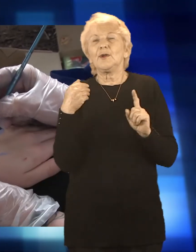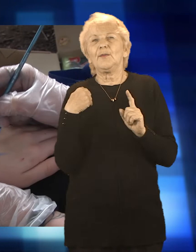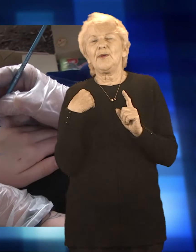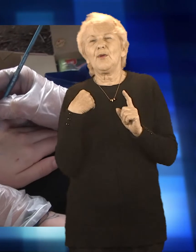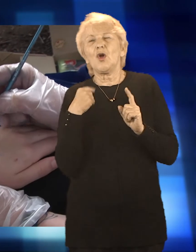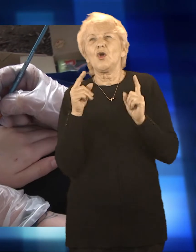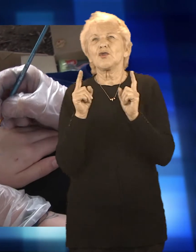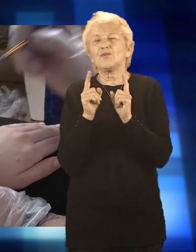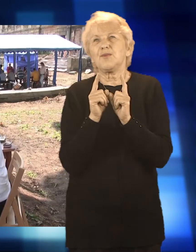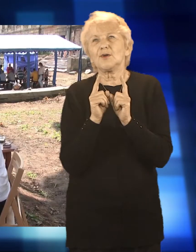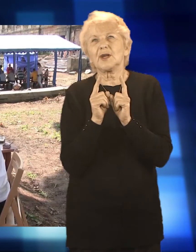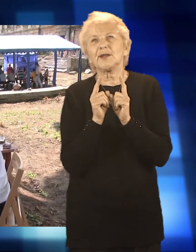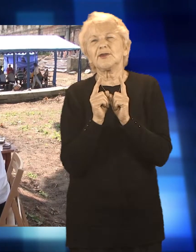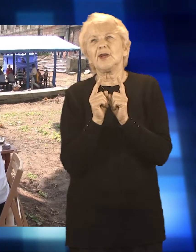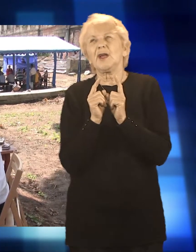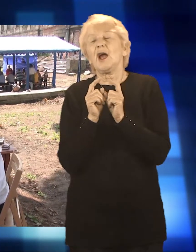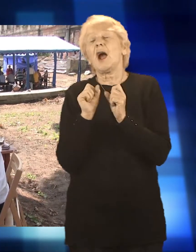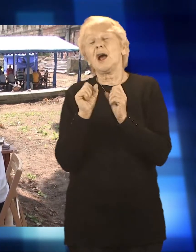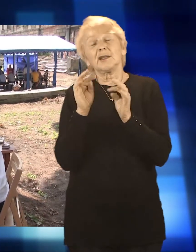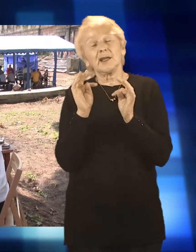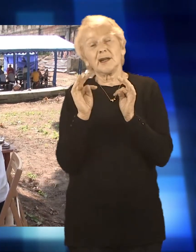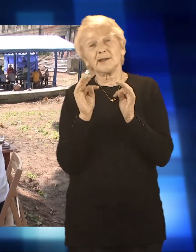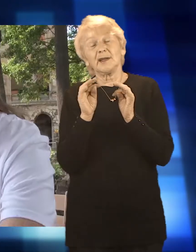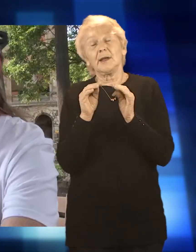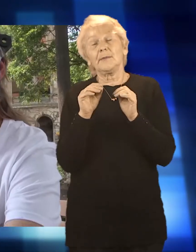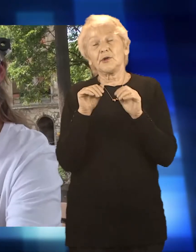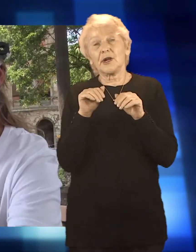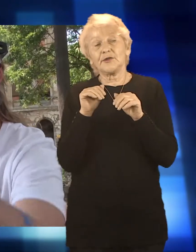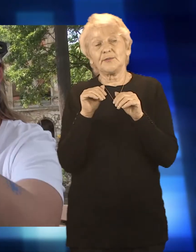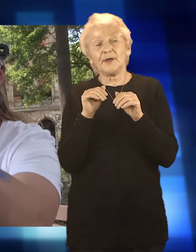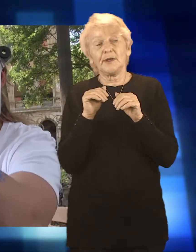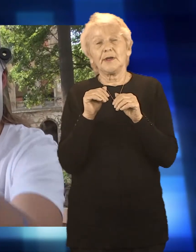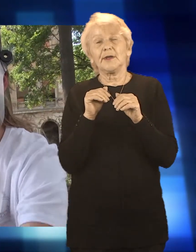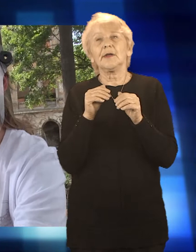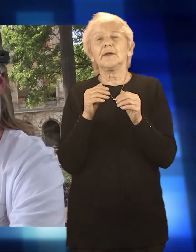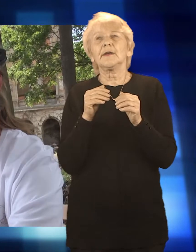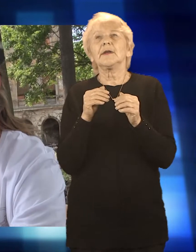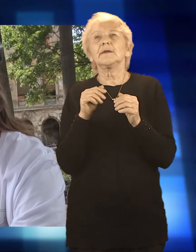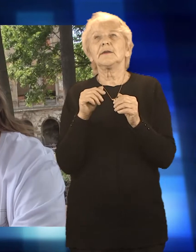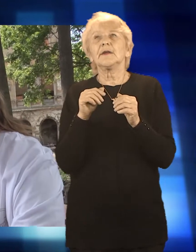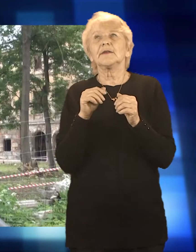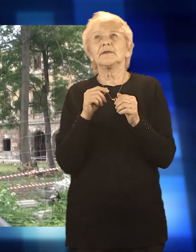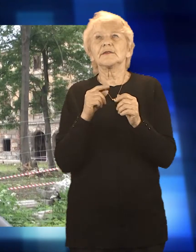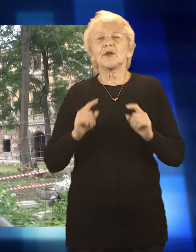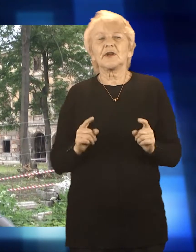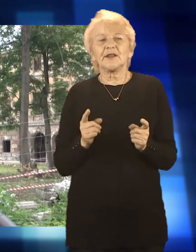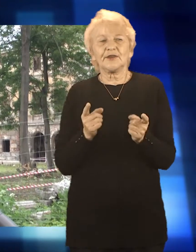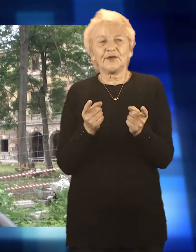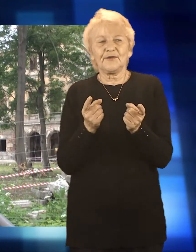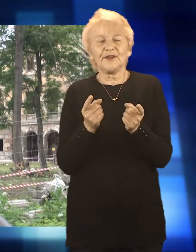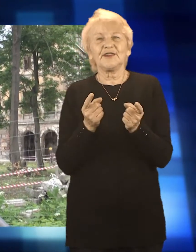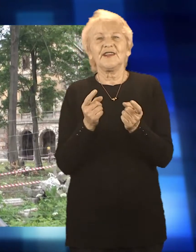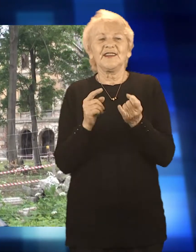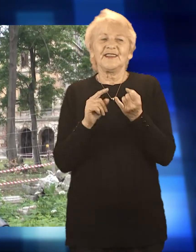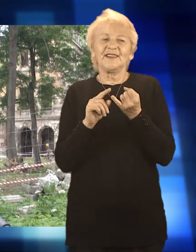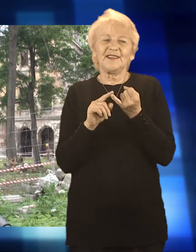było takiej imprezy na terenie chyba gminy Rudnik takiej dużej, więc myślę, że wyszliśmy z takim zapotrzebowaniem i mam nadzieję, że to jest pierwsza, ale